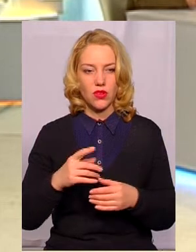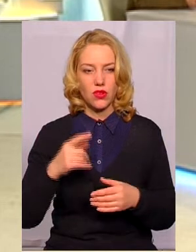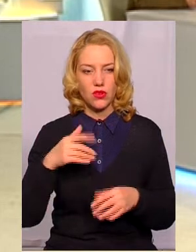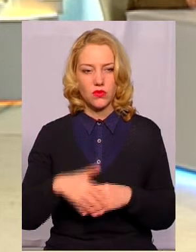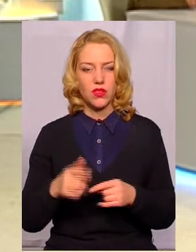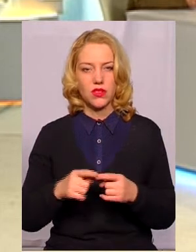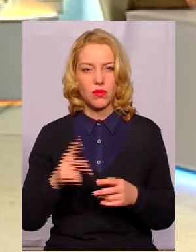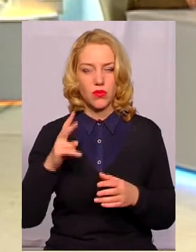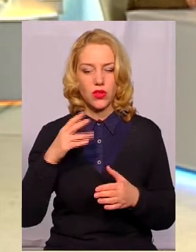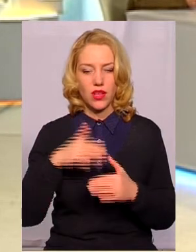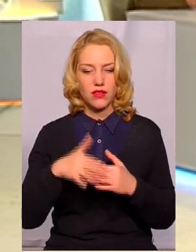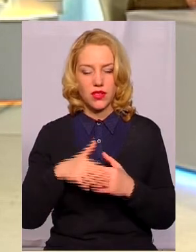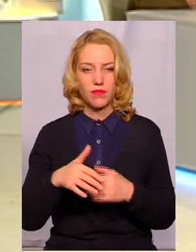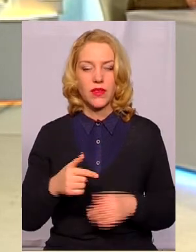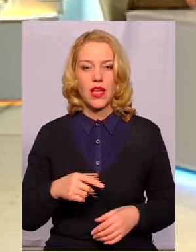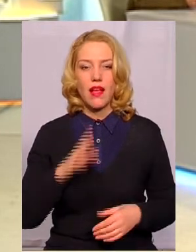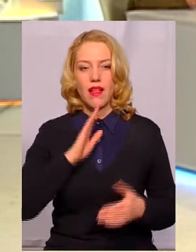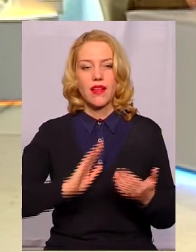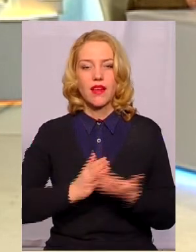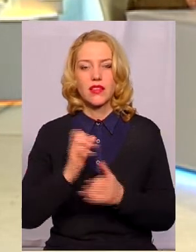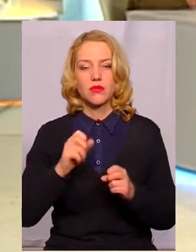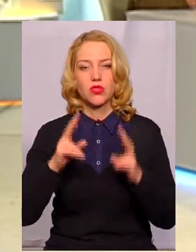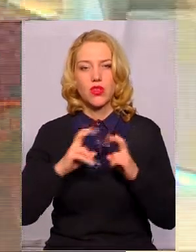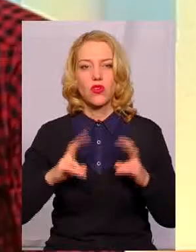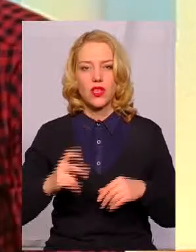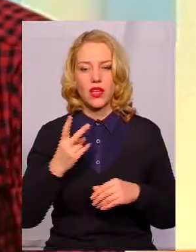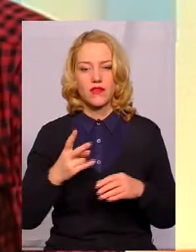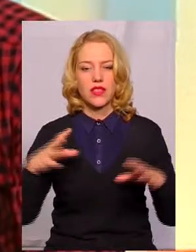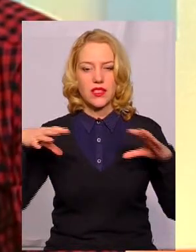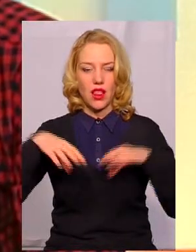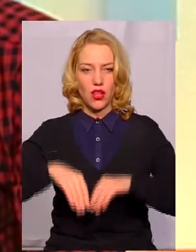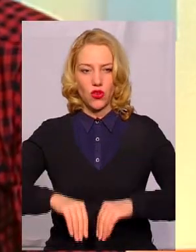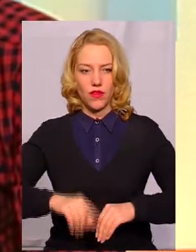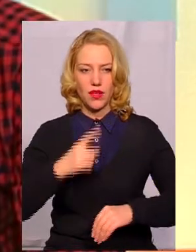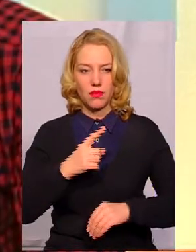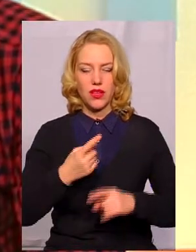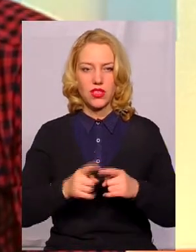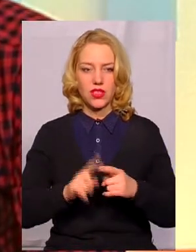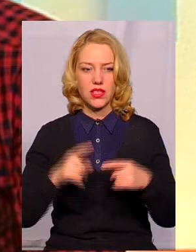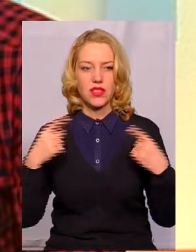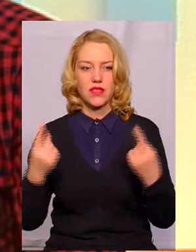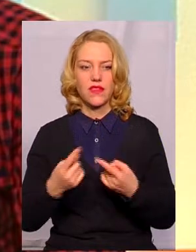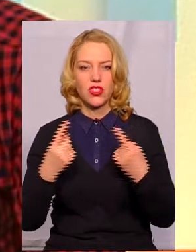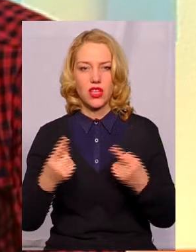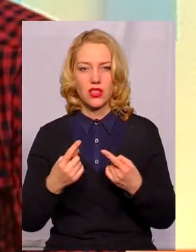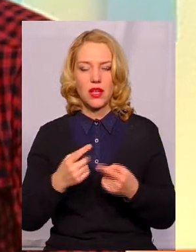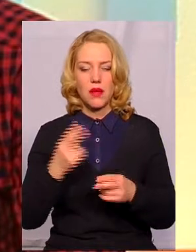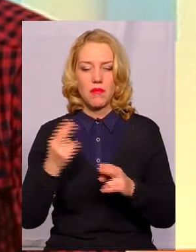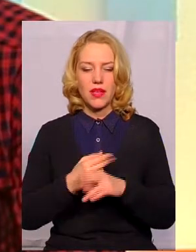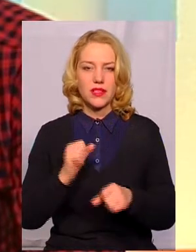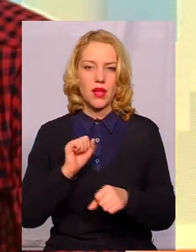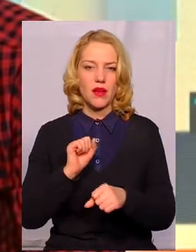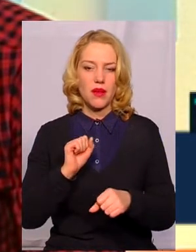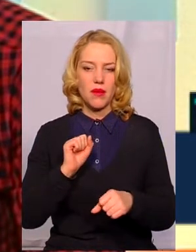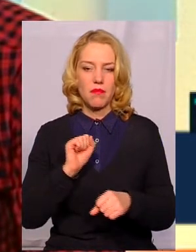цим поняттям? Ну, якість можна розглядати як дві складових. Перший – це, звичайно, безперебійне